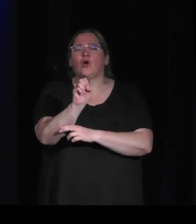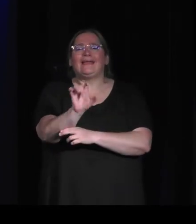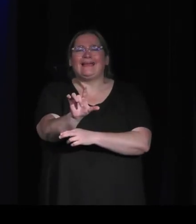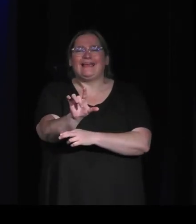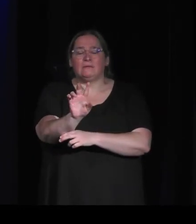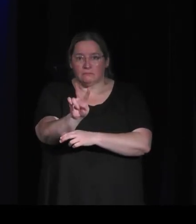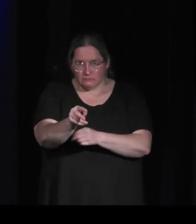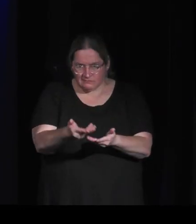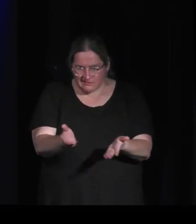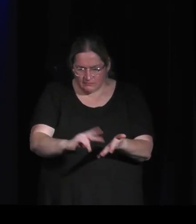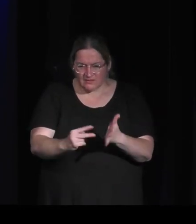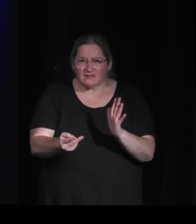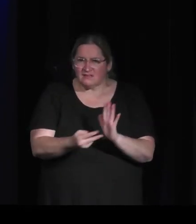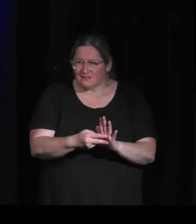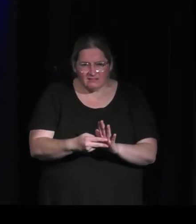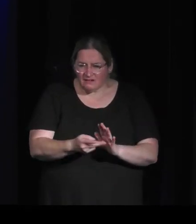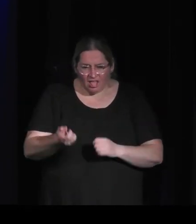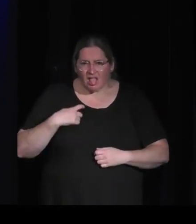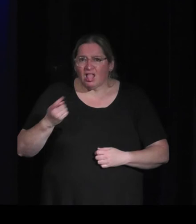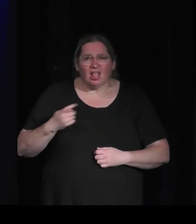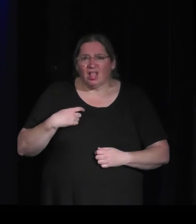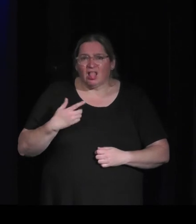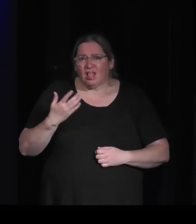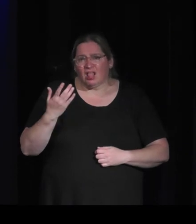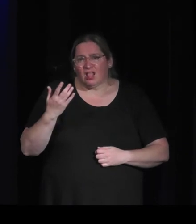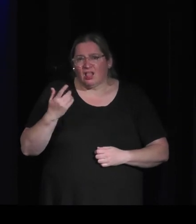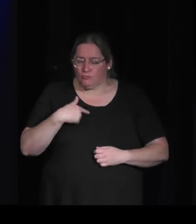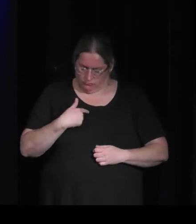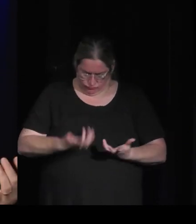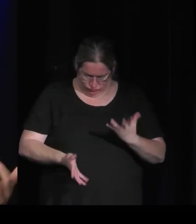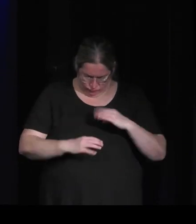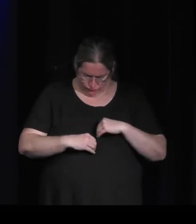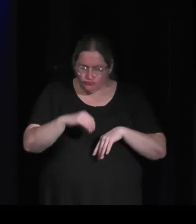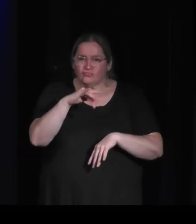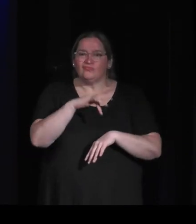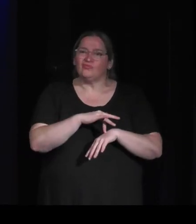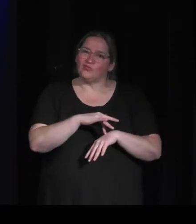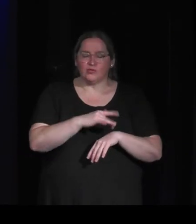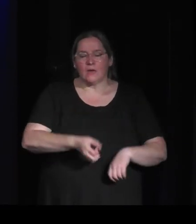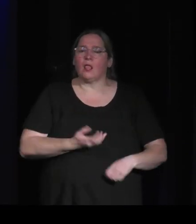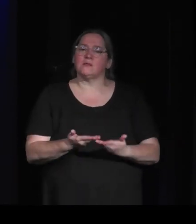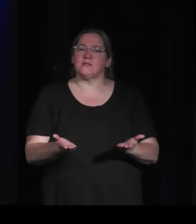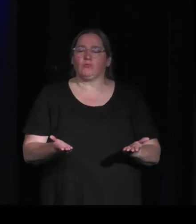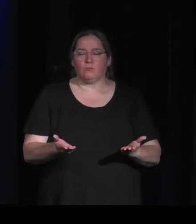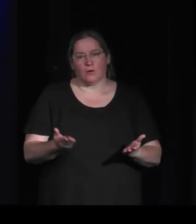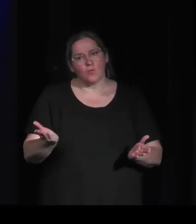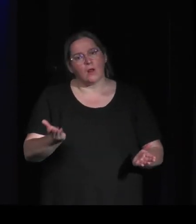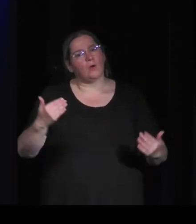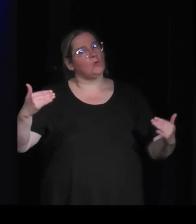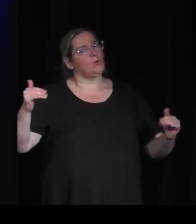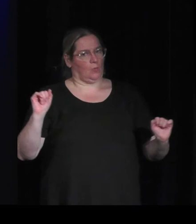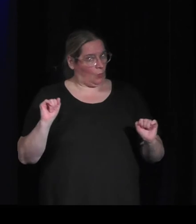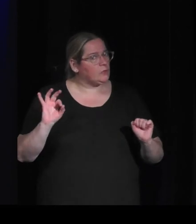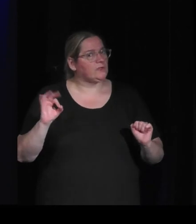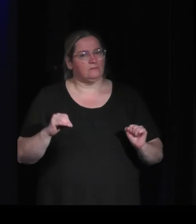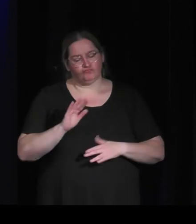qui est très très une fois qu'on la connait elle est hyper simple sauf que moi j'avais pas envie déjà de dire que c'était trop simple donc je leur disais je leur